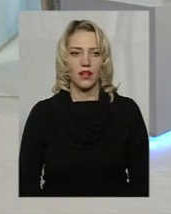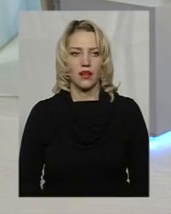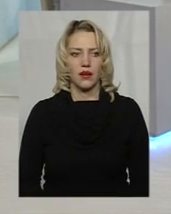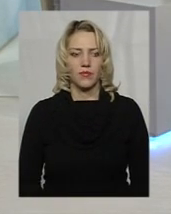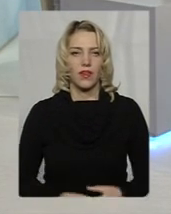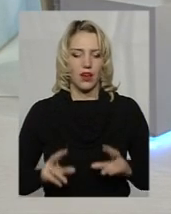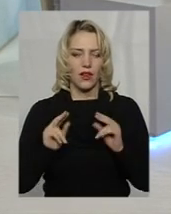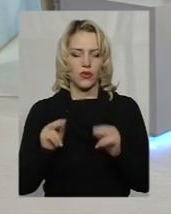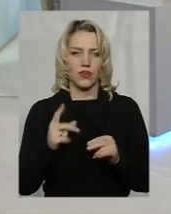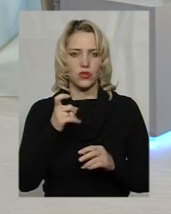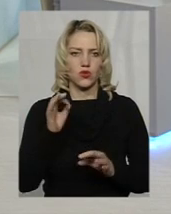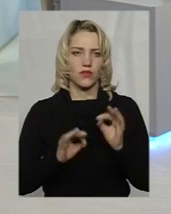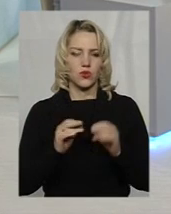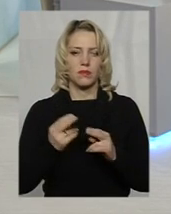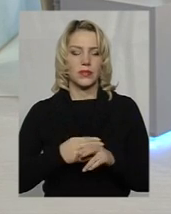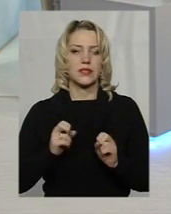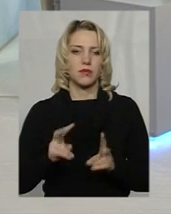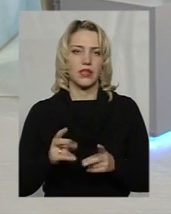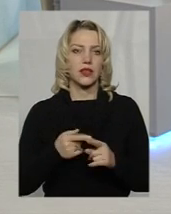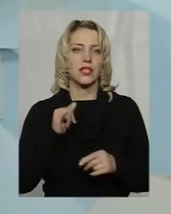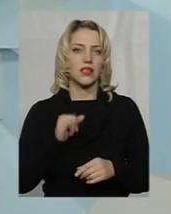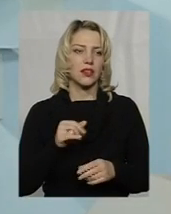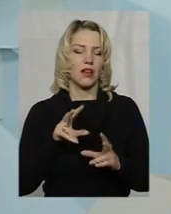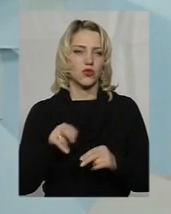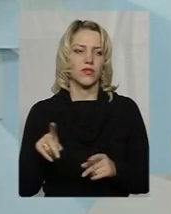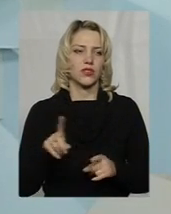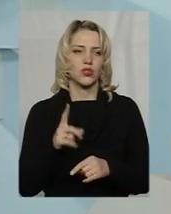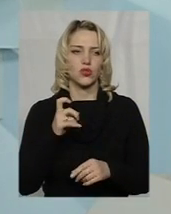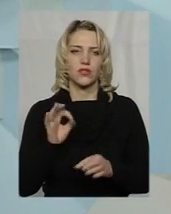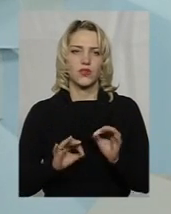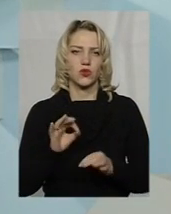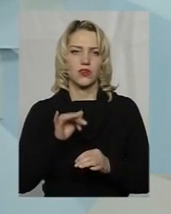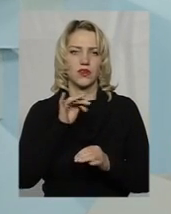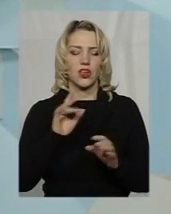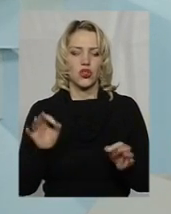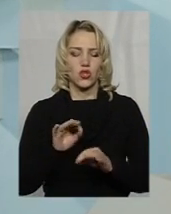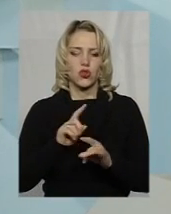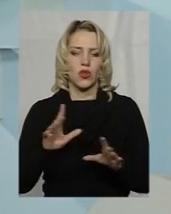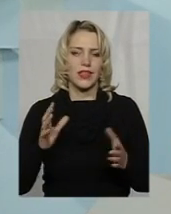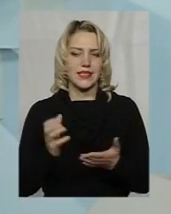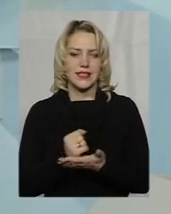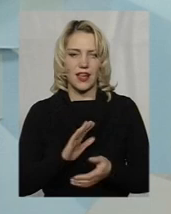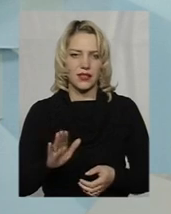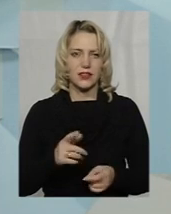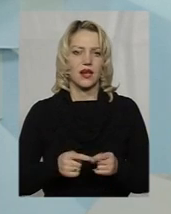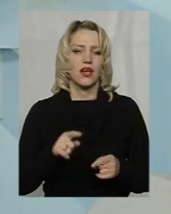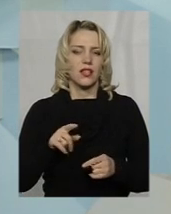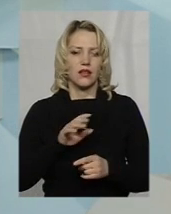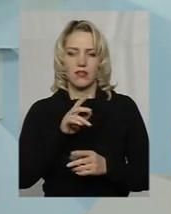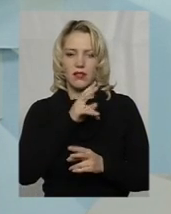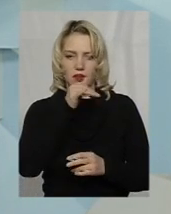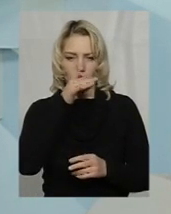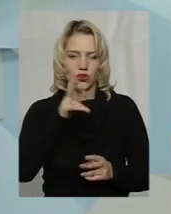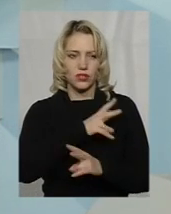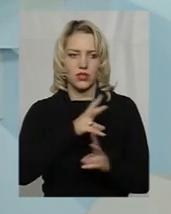Гарантувати 100% безпеки і гарантувати, що 100% нічого не станеться, не може ніхто. Згадайте ситуацію, яка сталася на